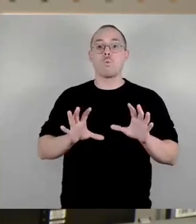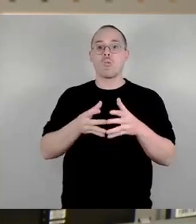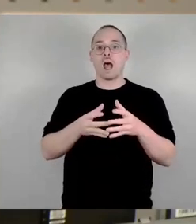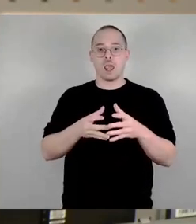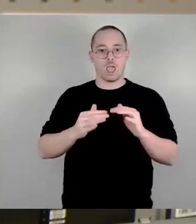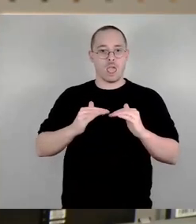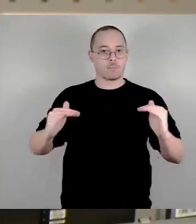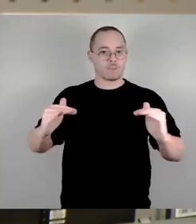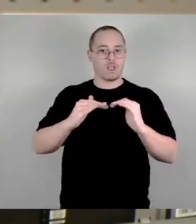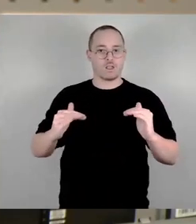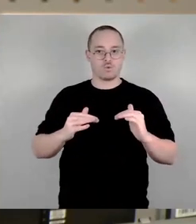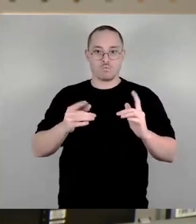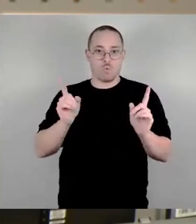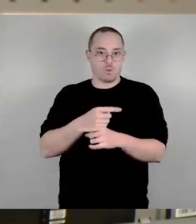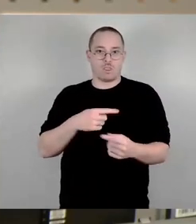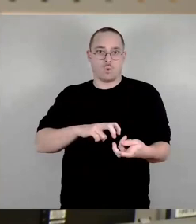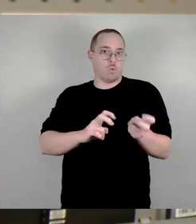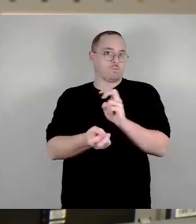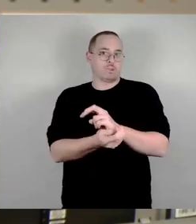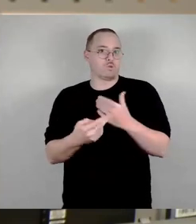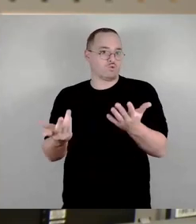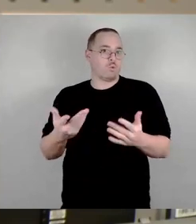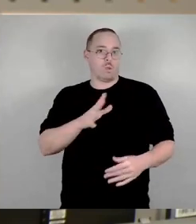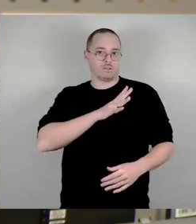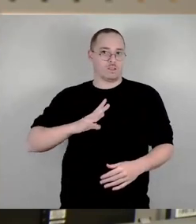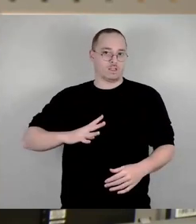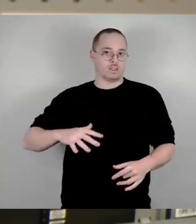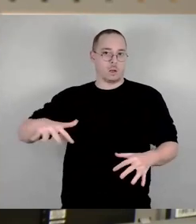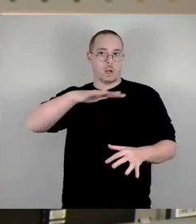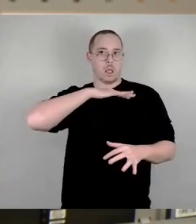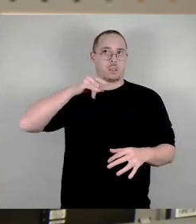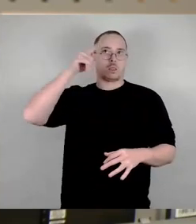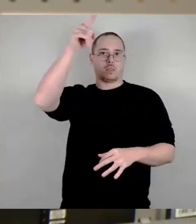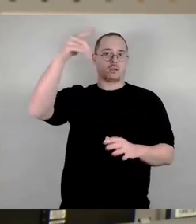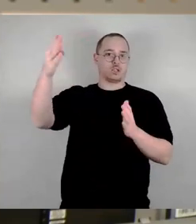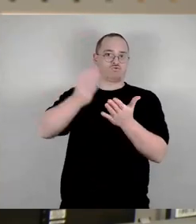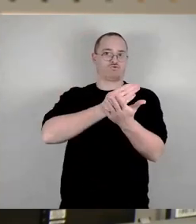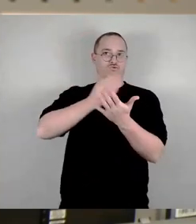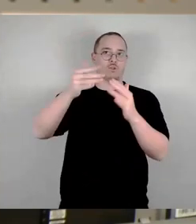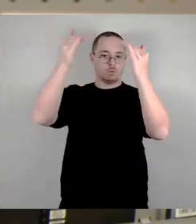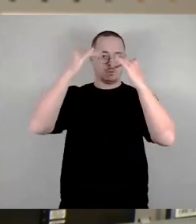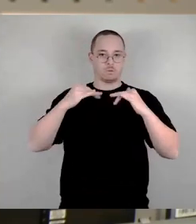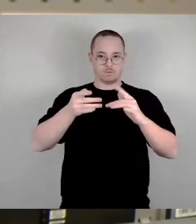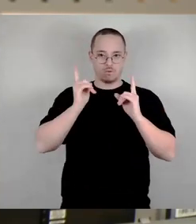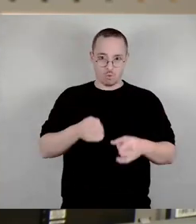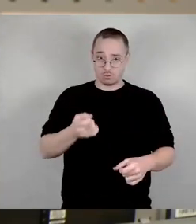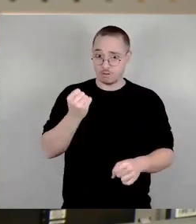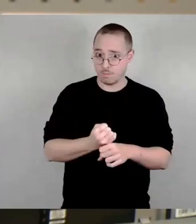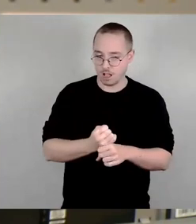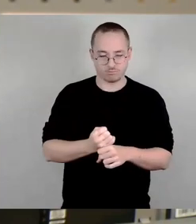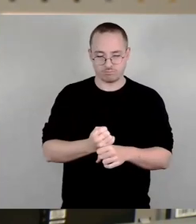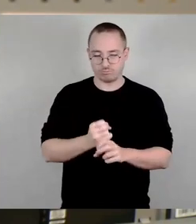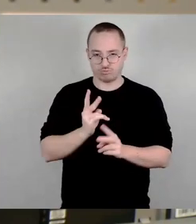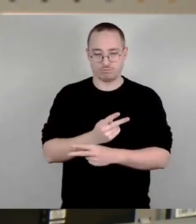im Land prinzipiell vereinbart ist. Das stimmt schon. Aber wir glauben, es ist gerechtfertigt. Das wurde jetzt auch von Herrn Schulte-Wissermann schon